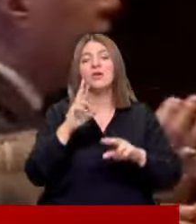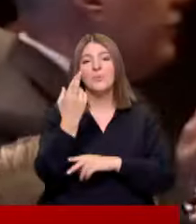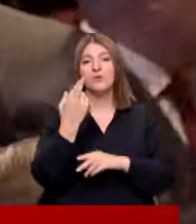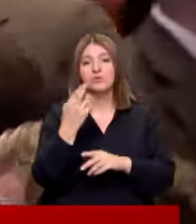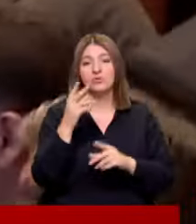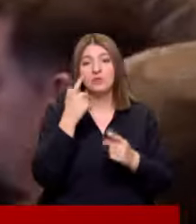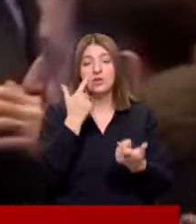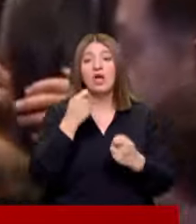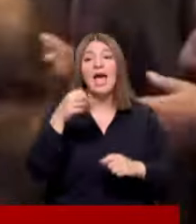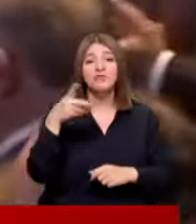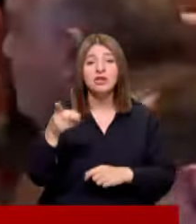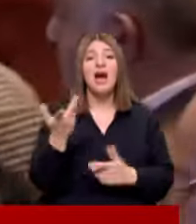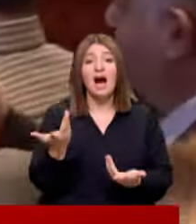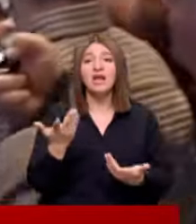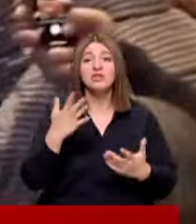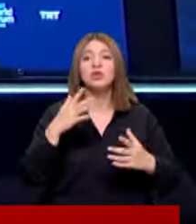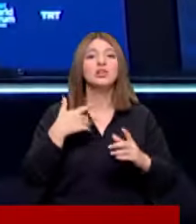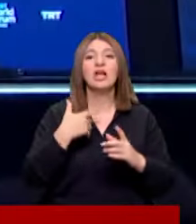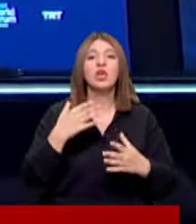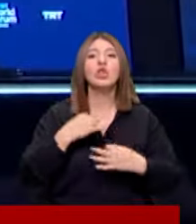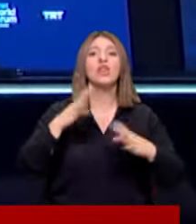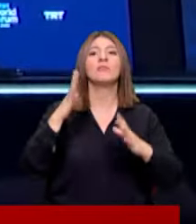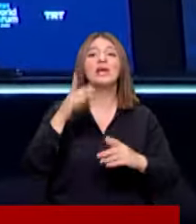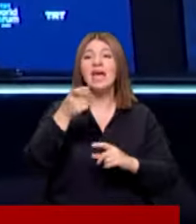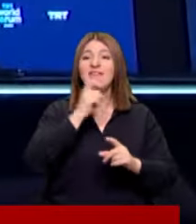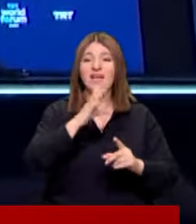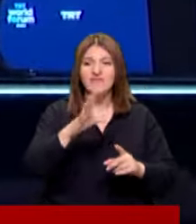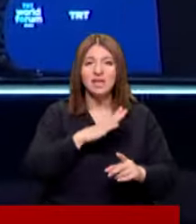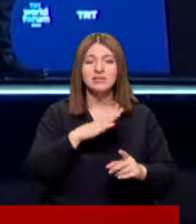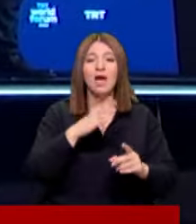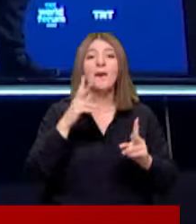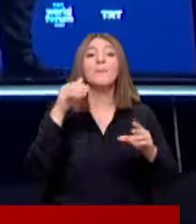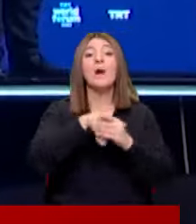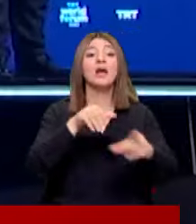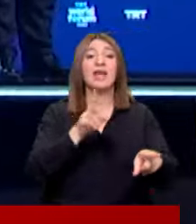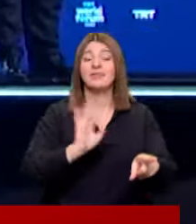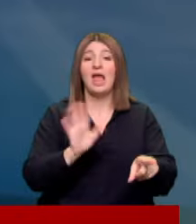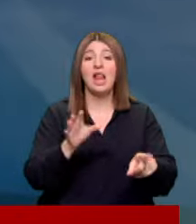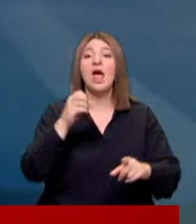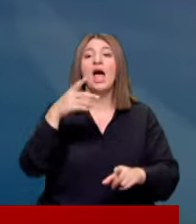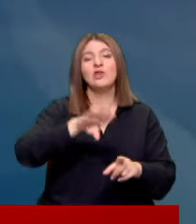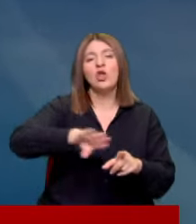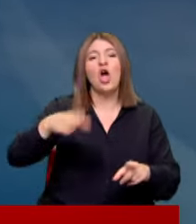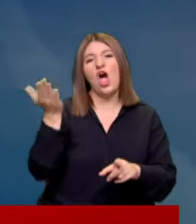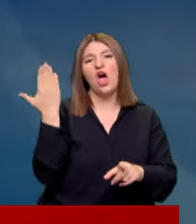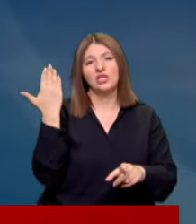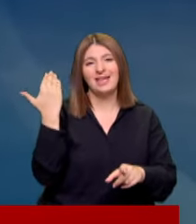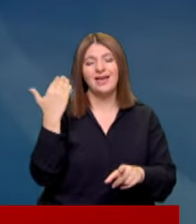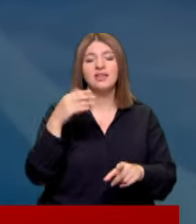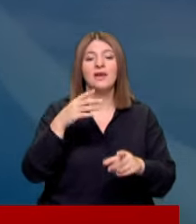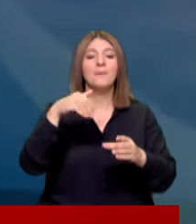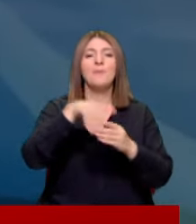raporda Erdoğan'ın artık zırhı olmadığı yapılan hataların partiye havale edilip Erdoğan'ın hariç tutulması halinin